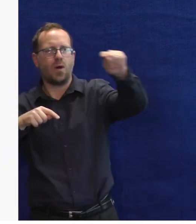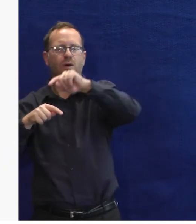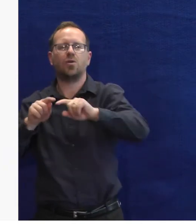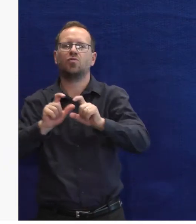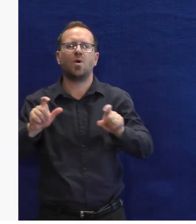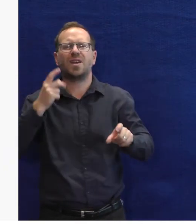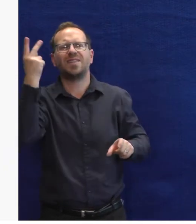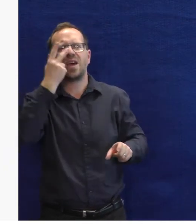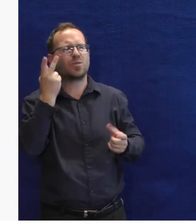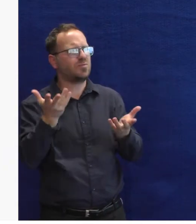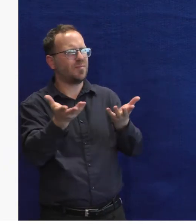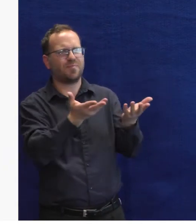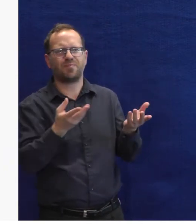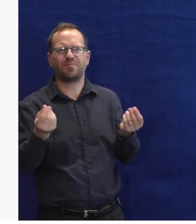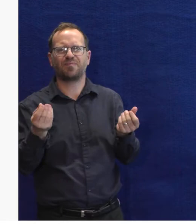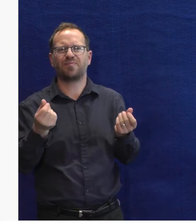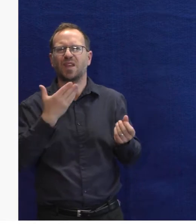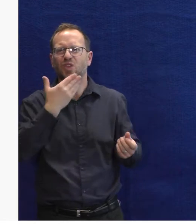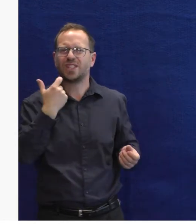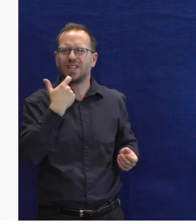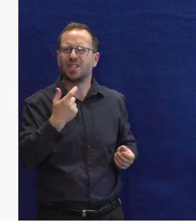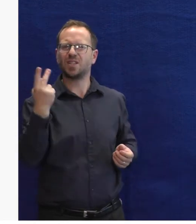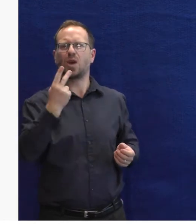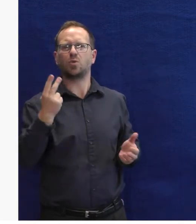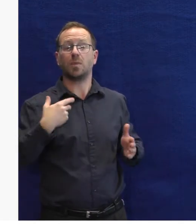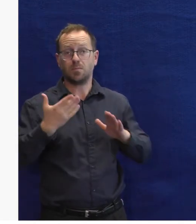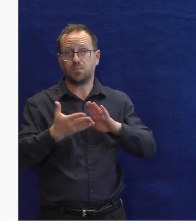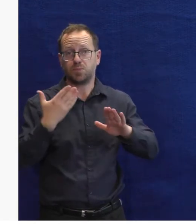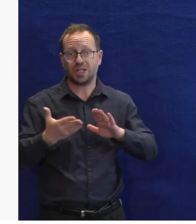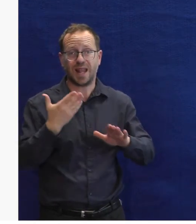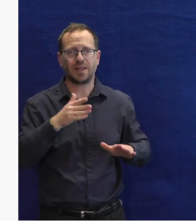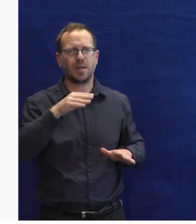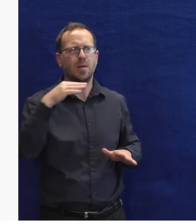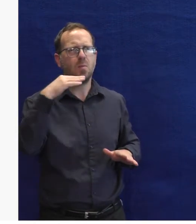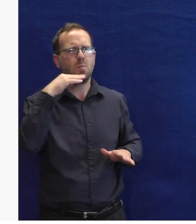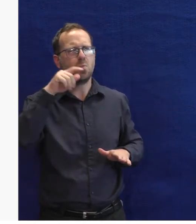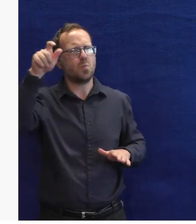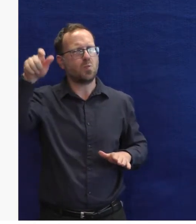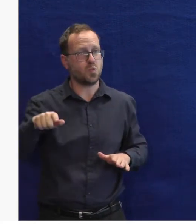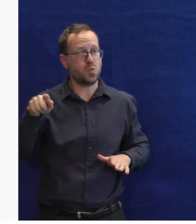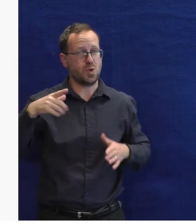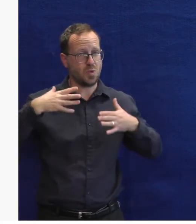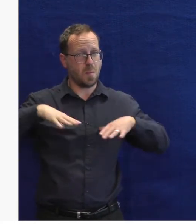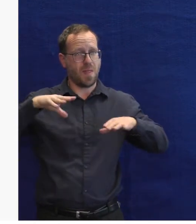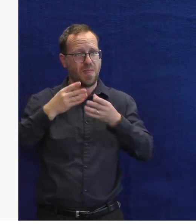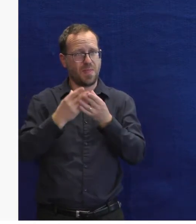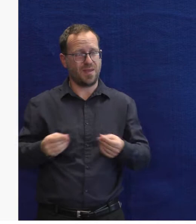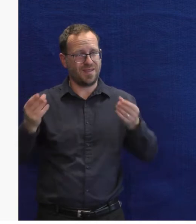okolo, protože tam je právě to neporozumění, protože tam není ta čeština. Dneska jsem slyšel třeba hezký příklad